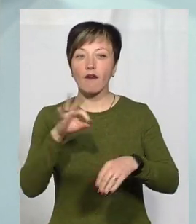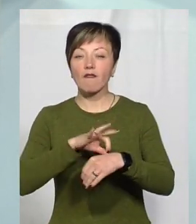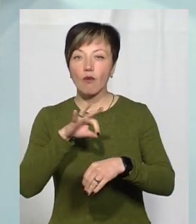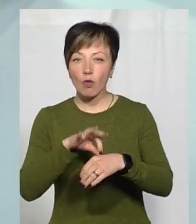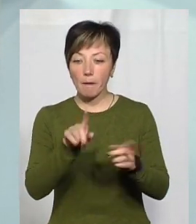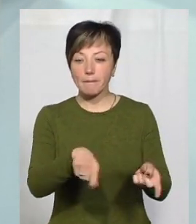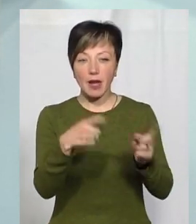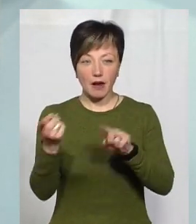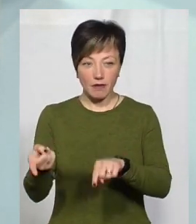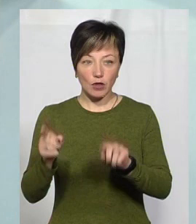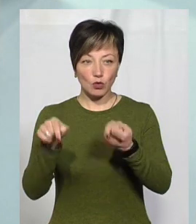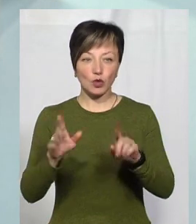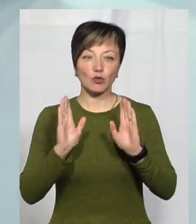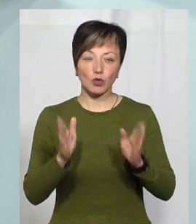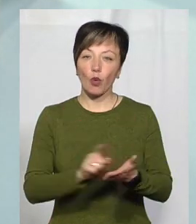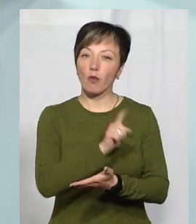Мені будуть туди переведені.